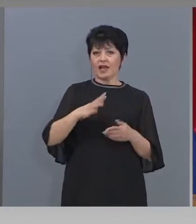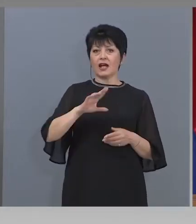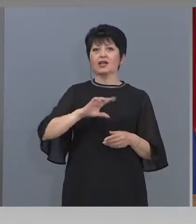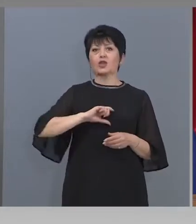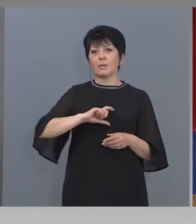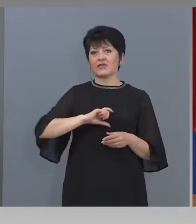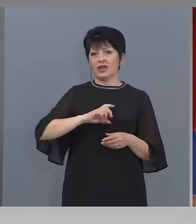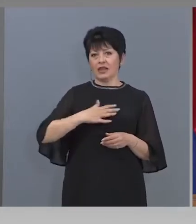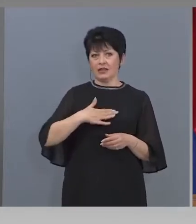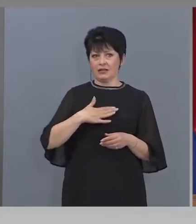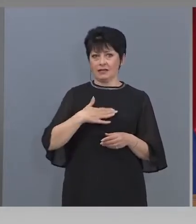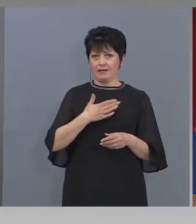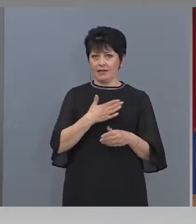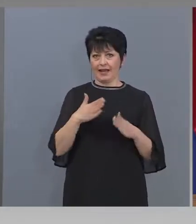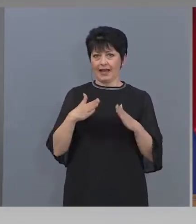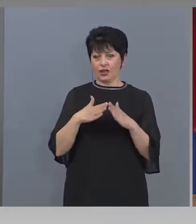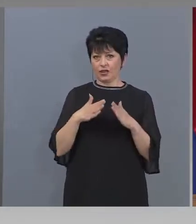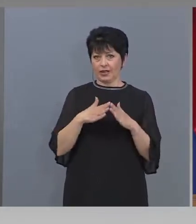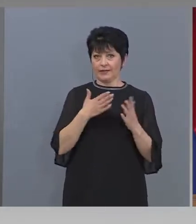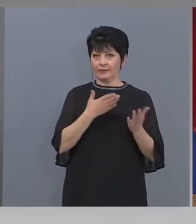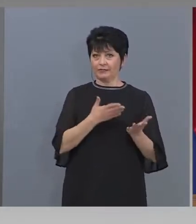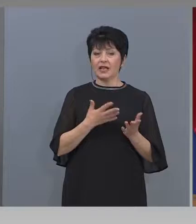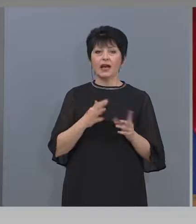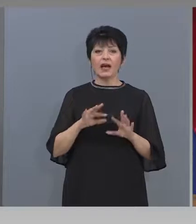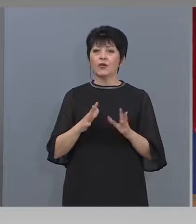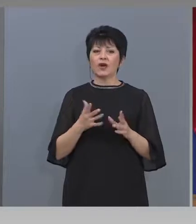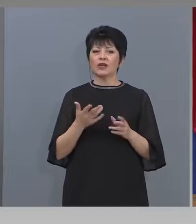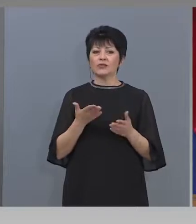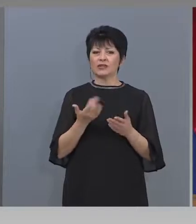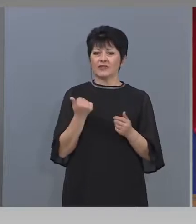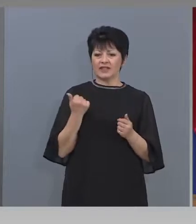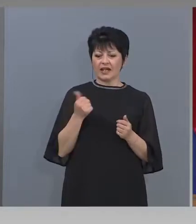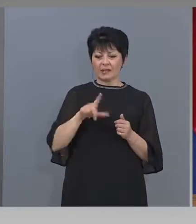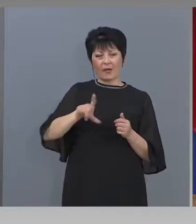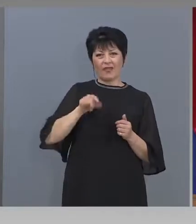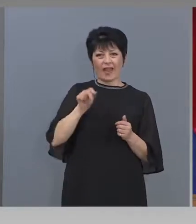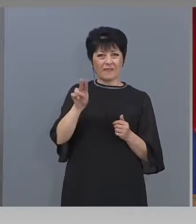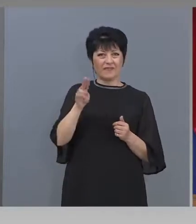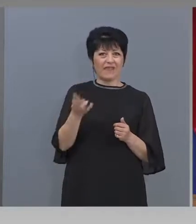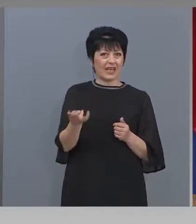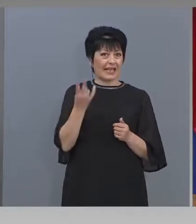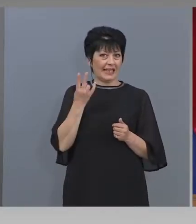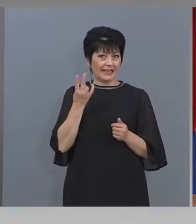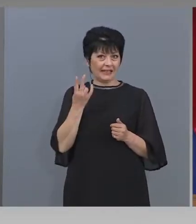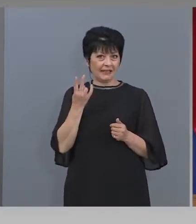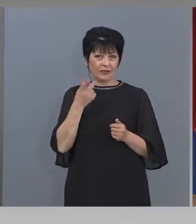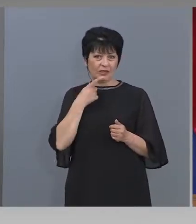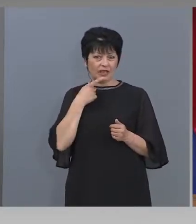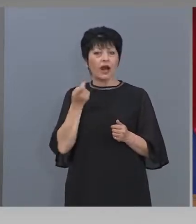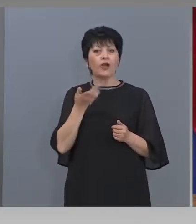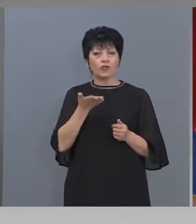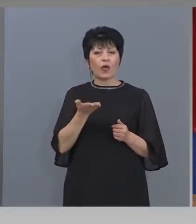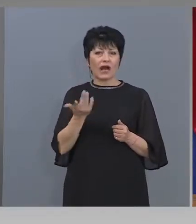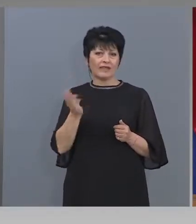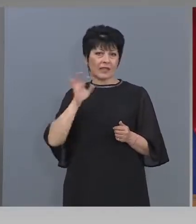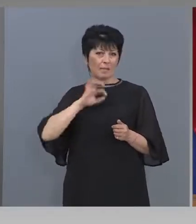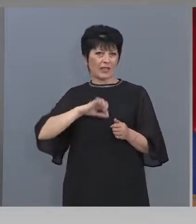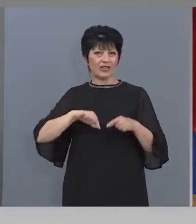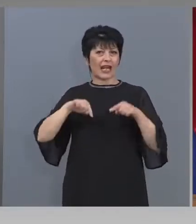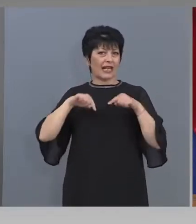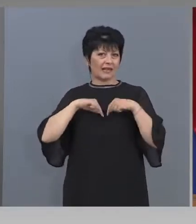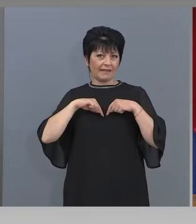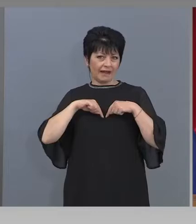собствениците. Т.е. като неемат 2000-та година, след това се печелят делата от собствените и доста дълго време